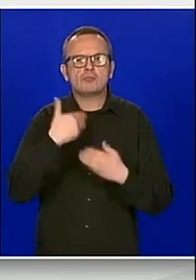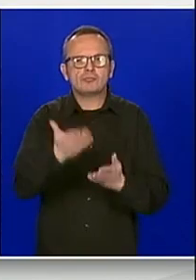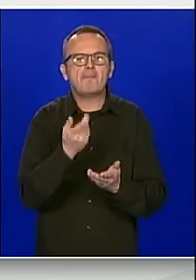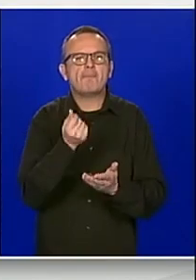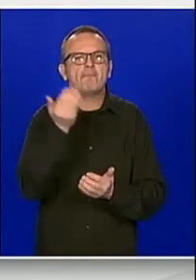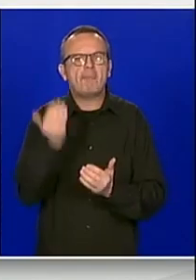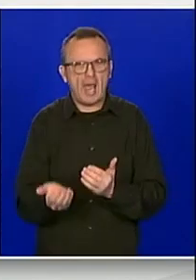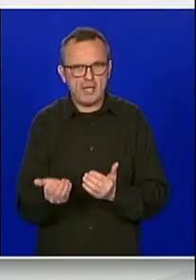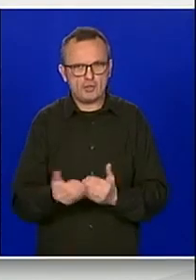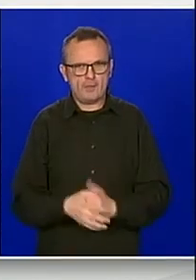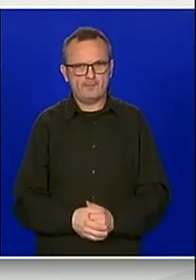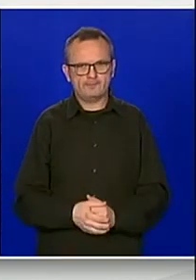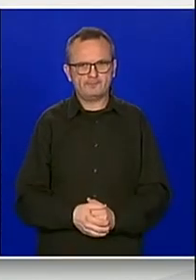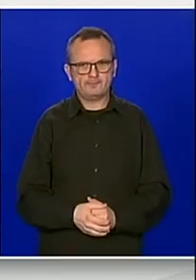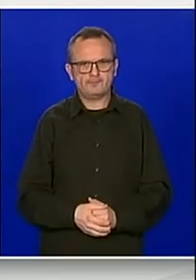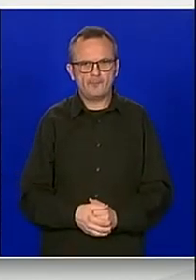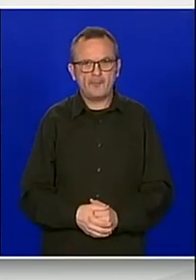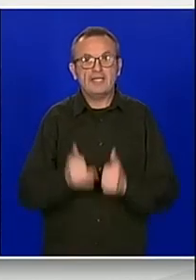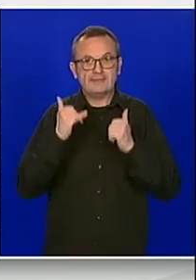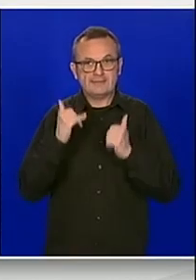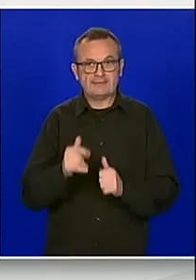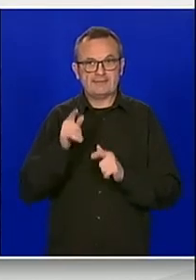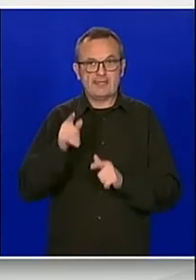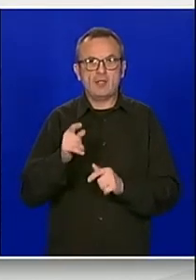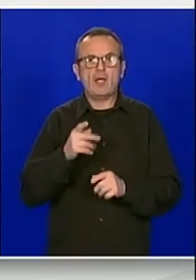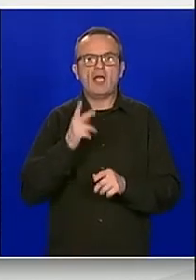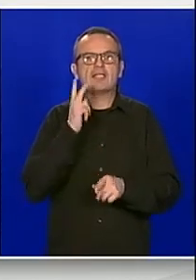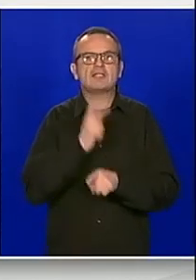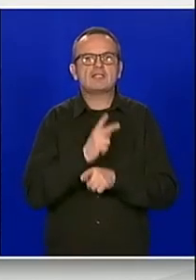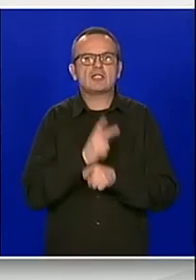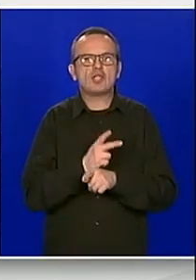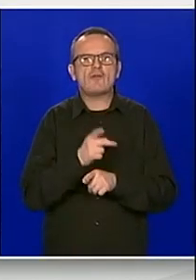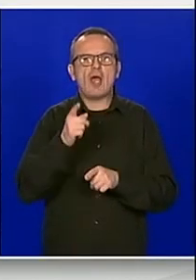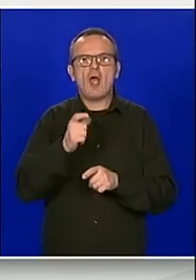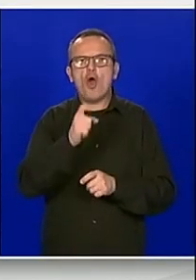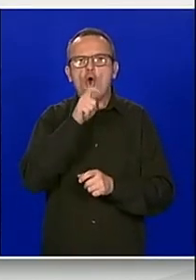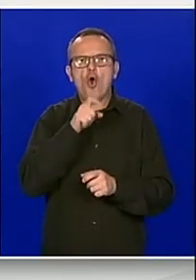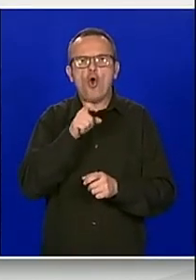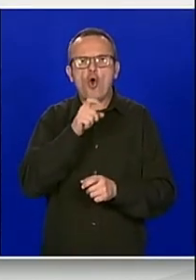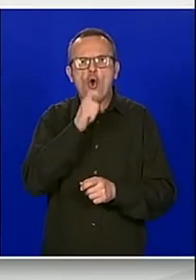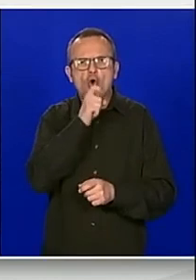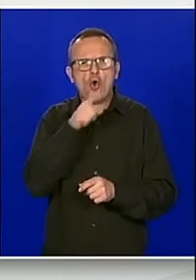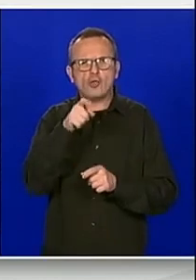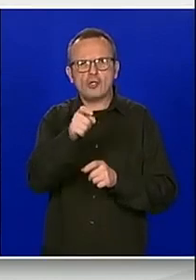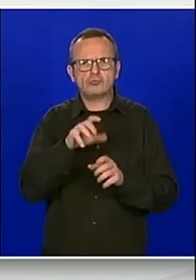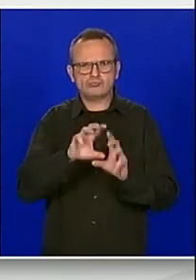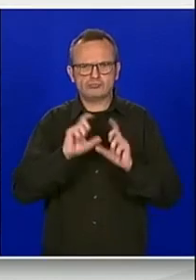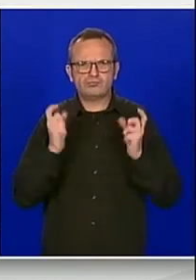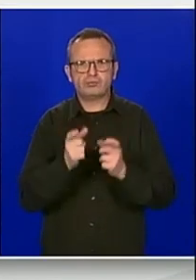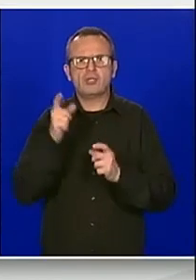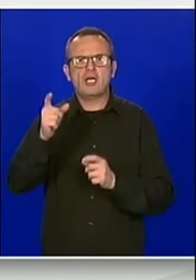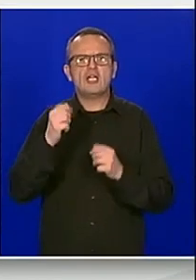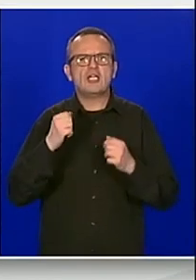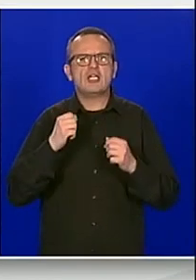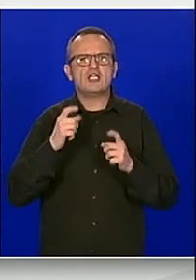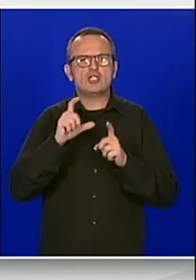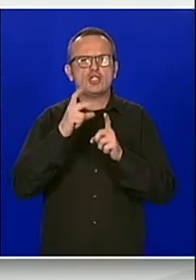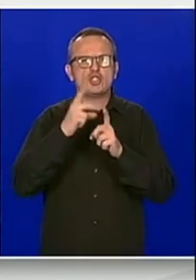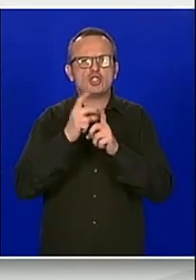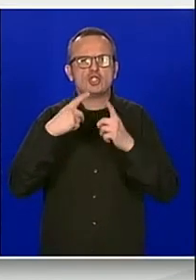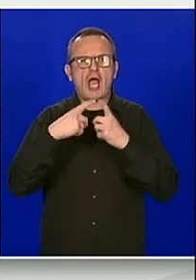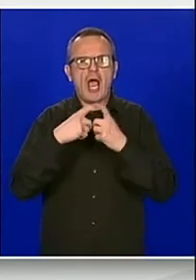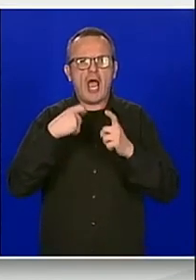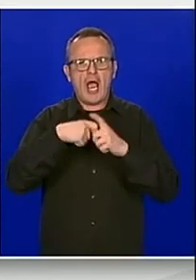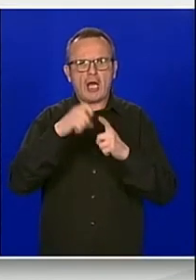uredbe državne Ergele Đakovo i Lipik usklađuje sa aktom o osnivanju. Naime, u